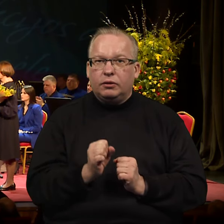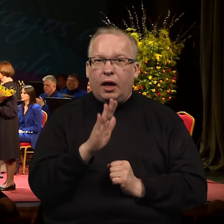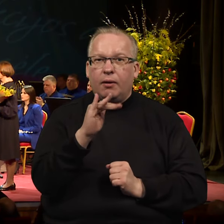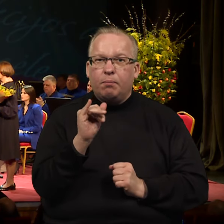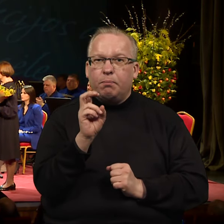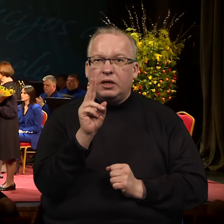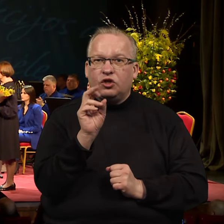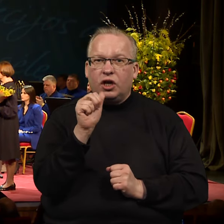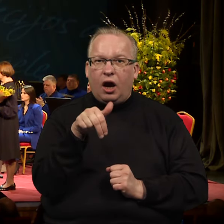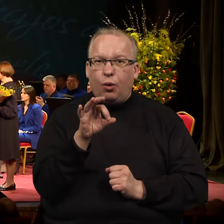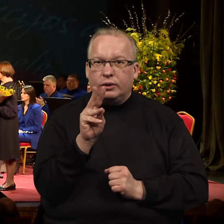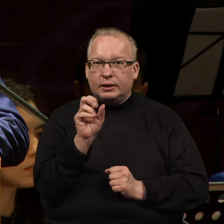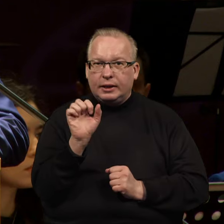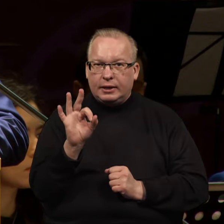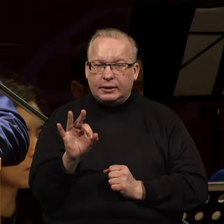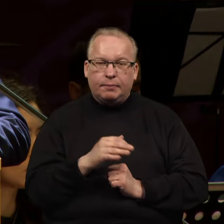Bičkauskas.